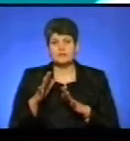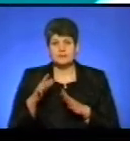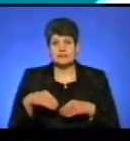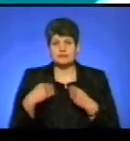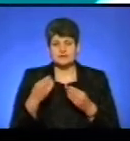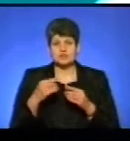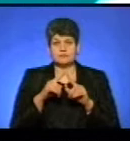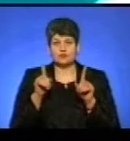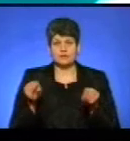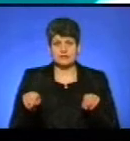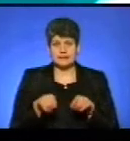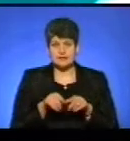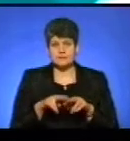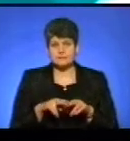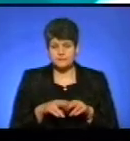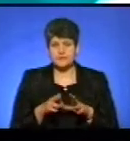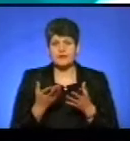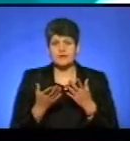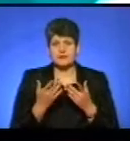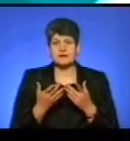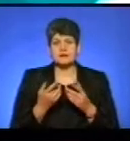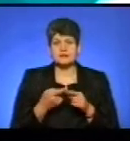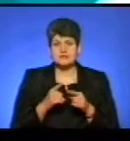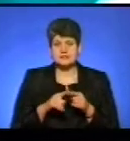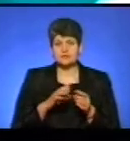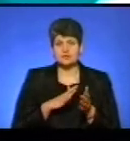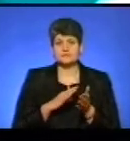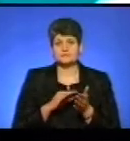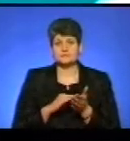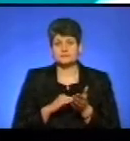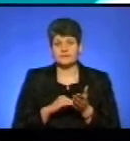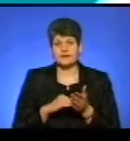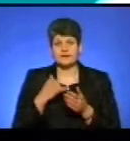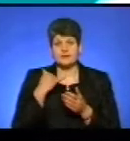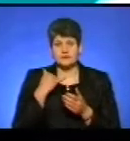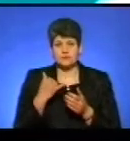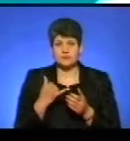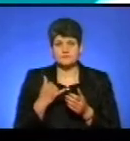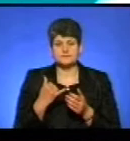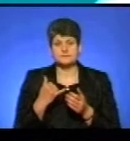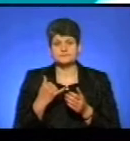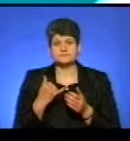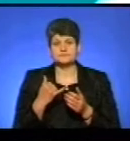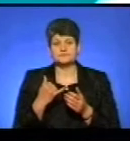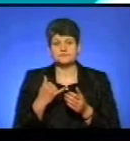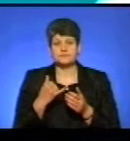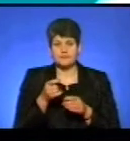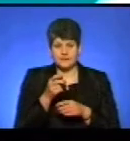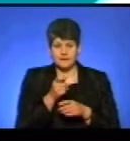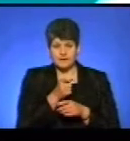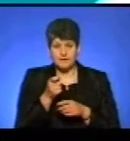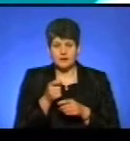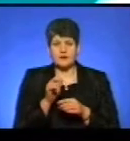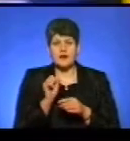без паспортів. Однак спостерігачі не збіксували це на телефон і, скажімо, акт не був належним